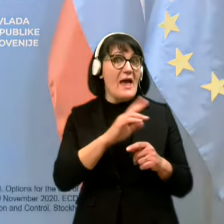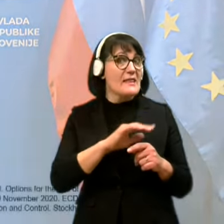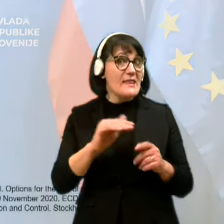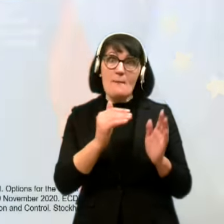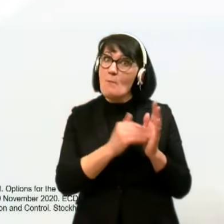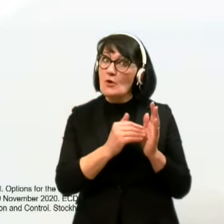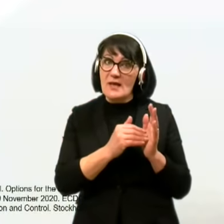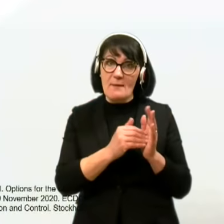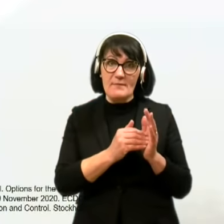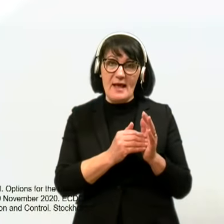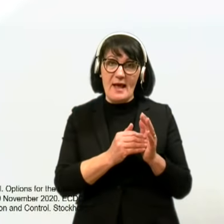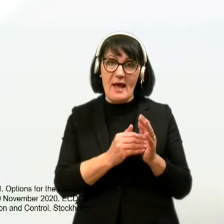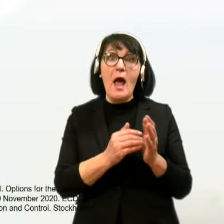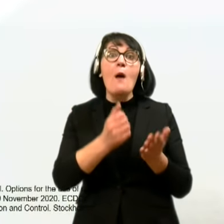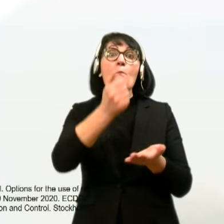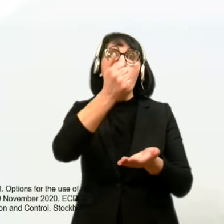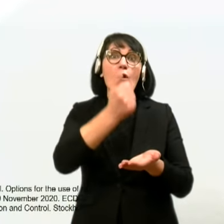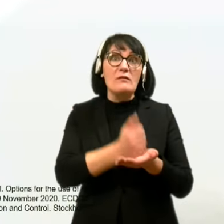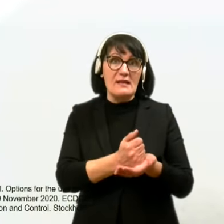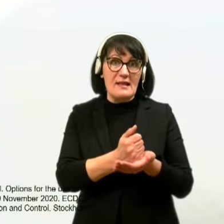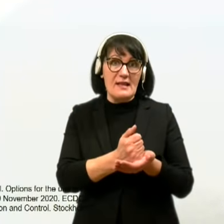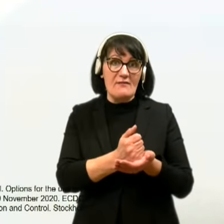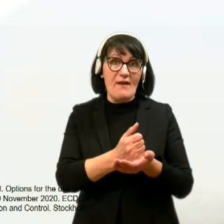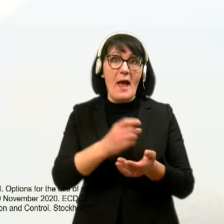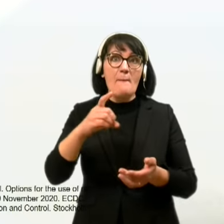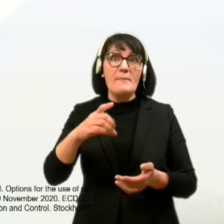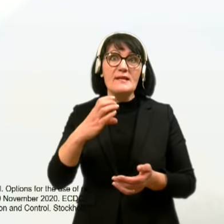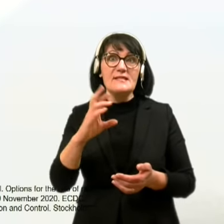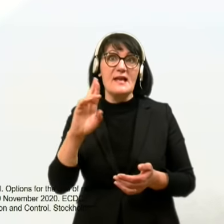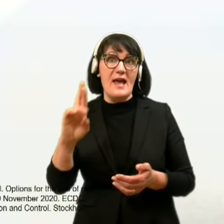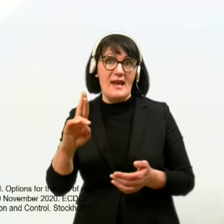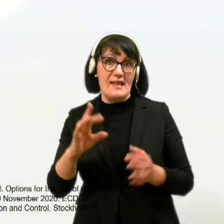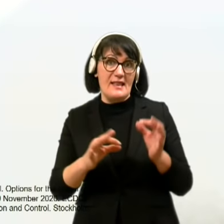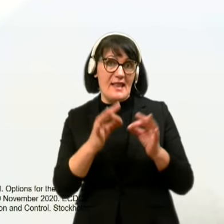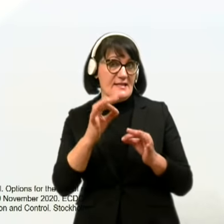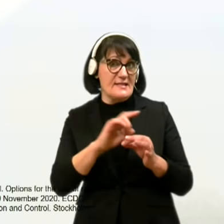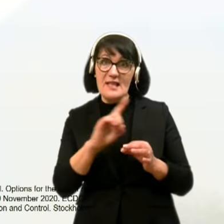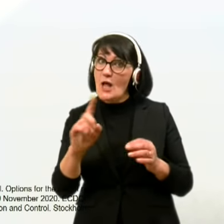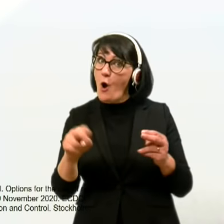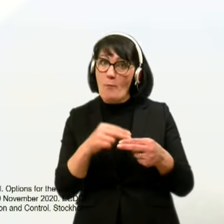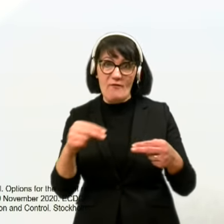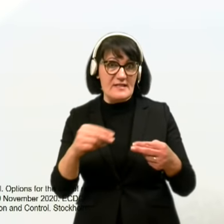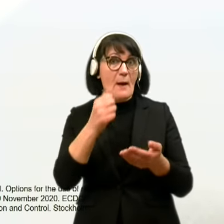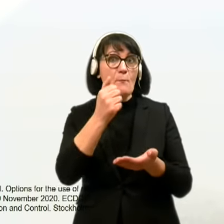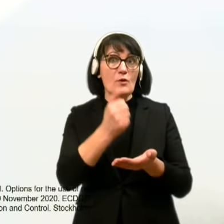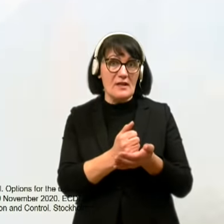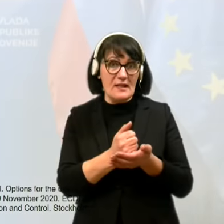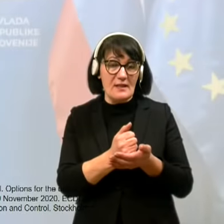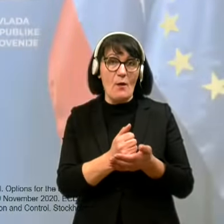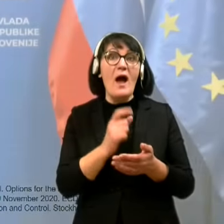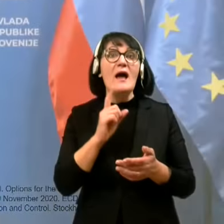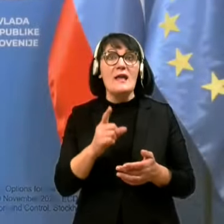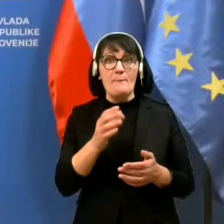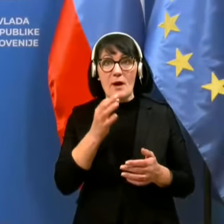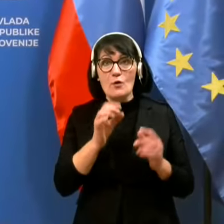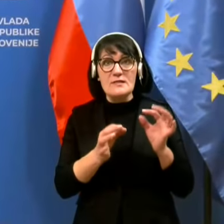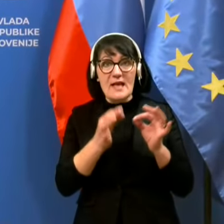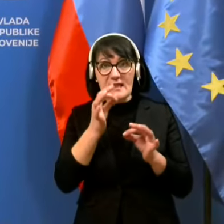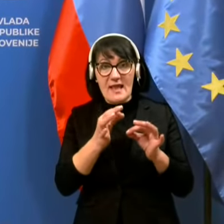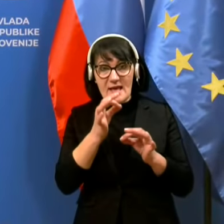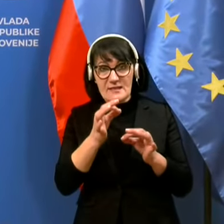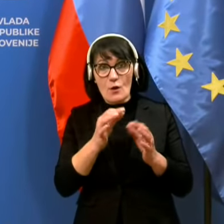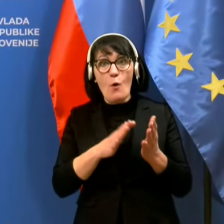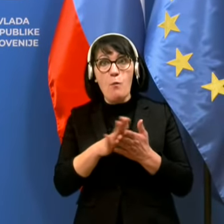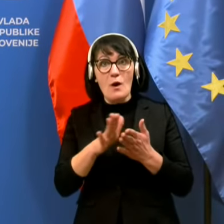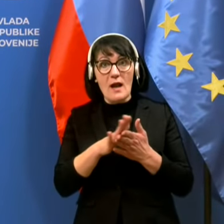potrebne potrditve s PCR testom. Torej ni obvezna potrditev. Je pa kontekst, ko se test uporablja pri asimptomatičnih,